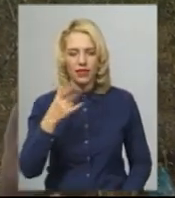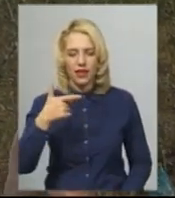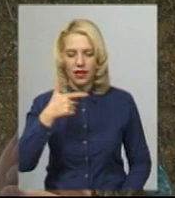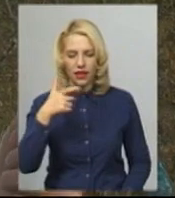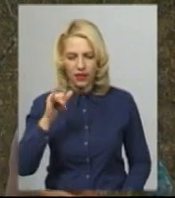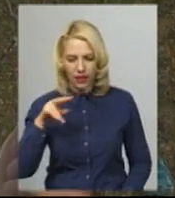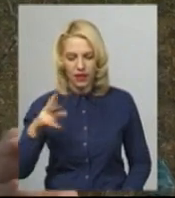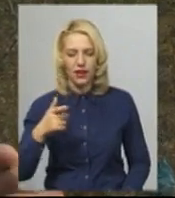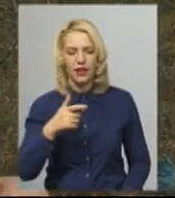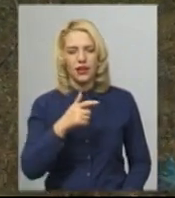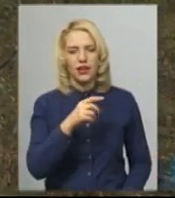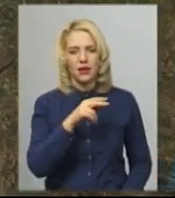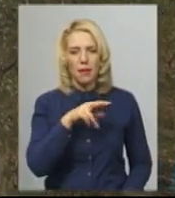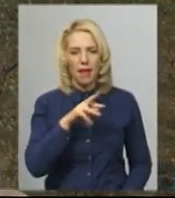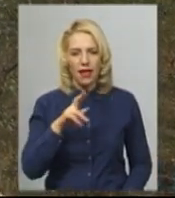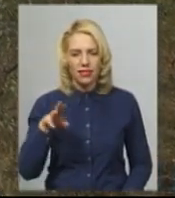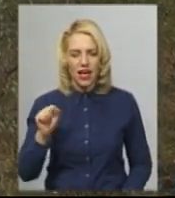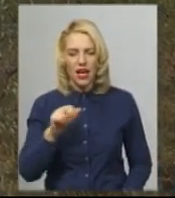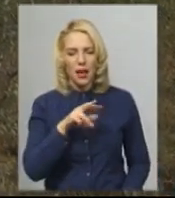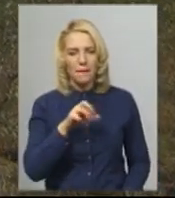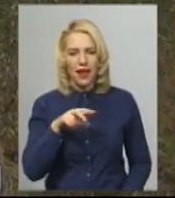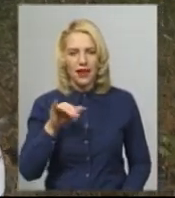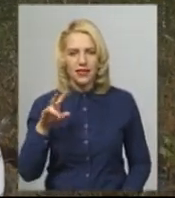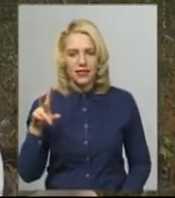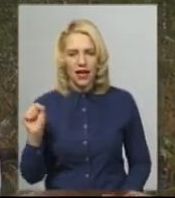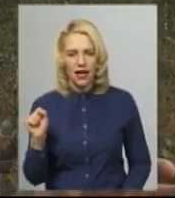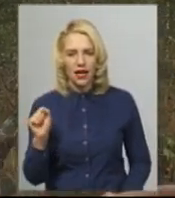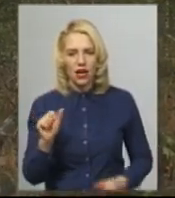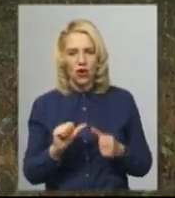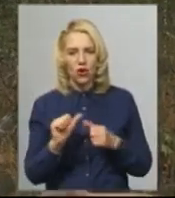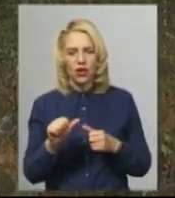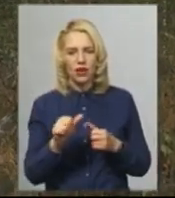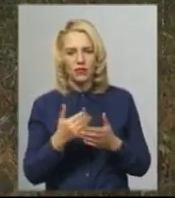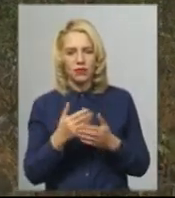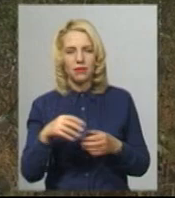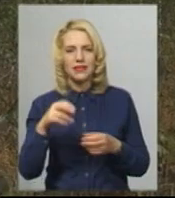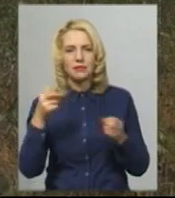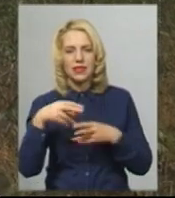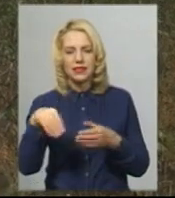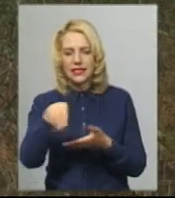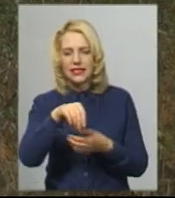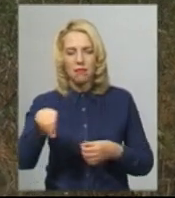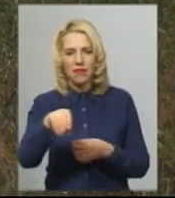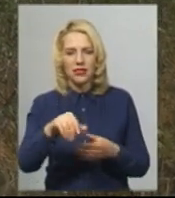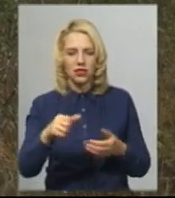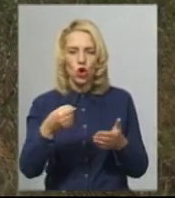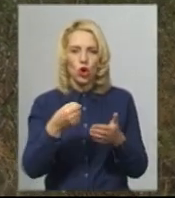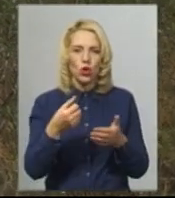чебрець, м'ята, міліса, до окремих видів, до супів, до борщів, до м'яса,